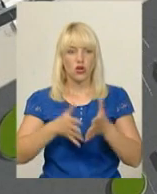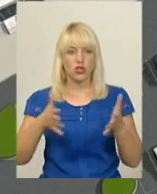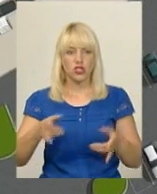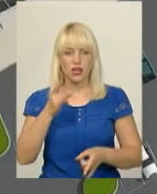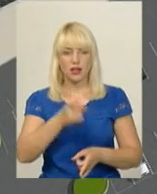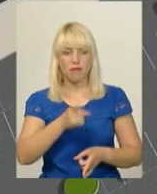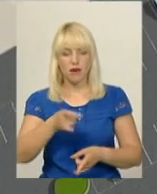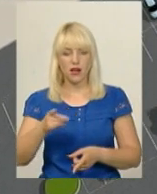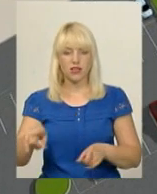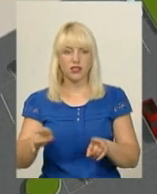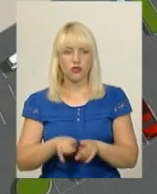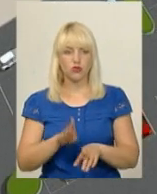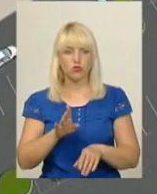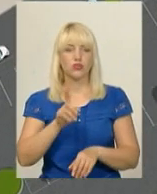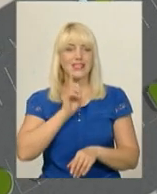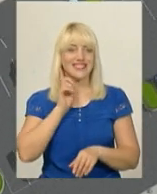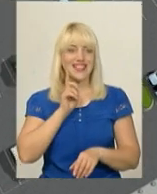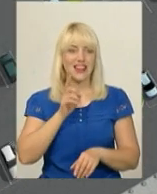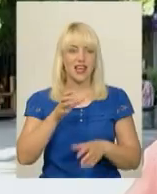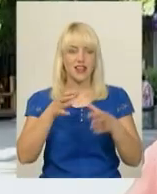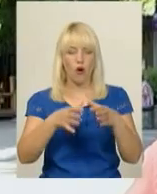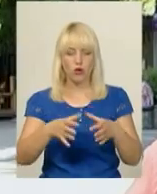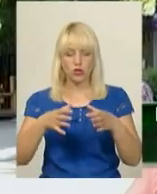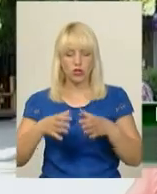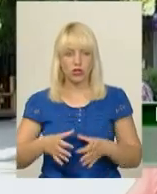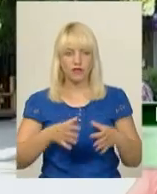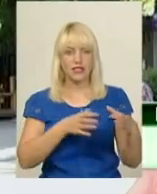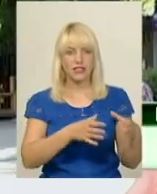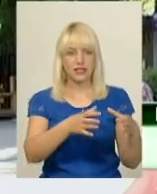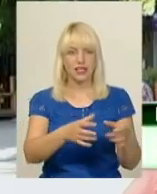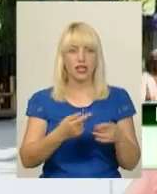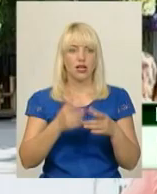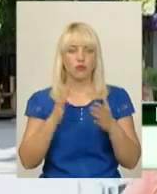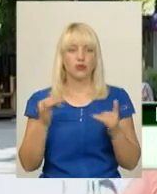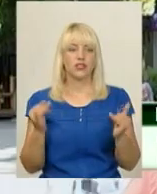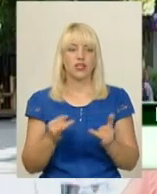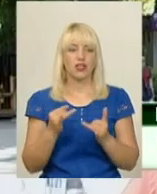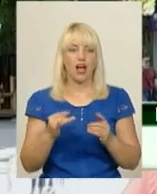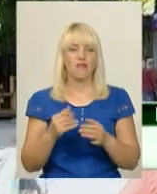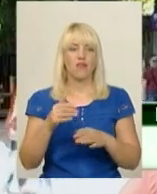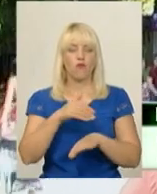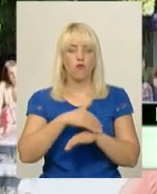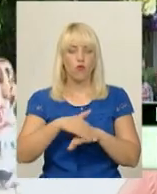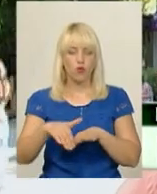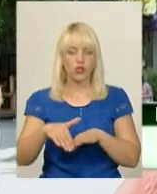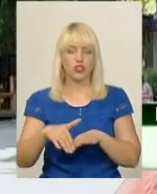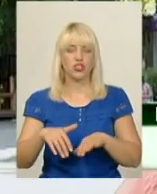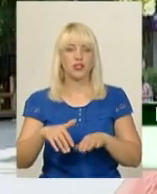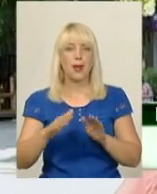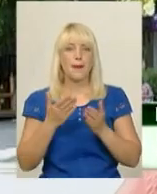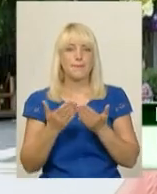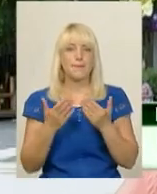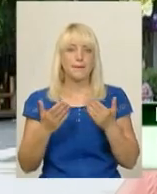Також тут облаштують зелені острівці. Будемо мати такі цікаві індивідуальні вуличні меблі з бетону. На